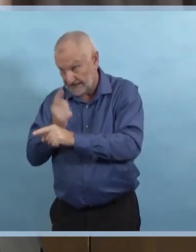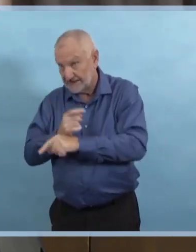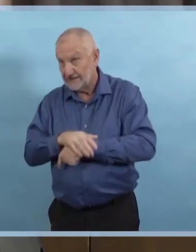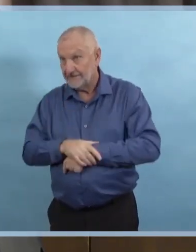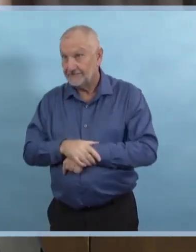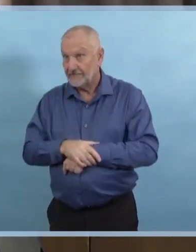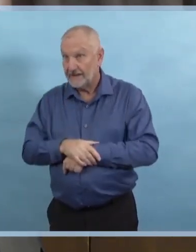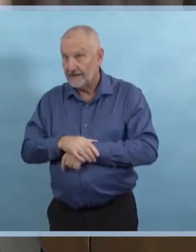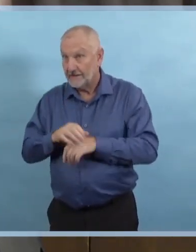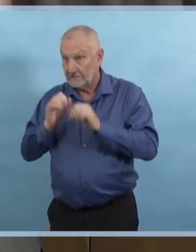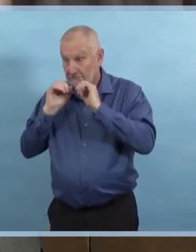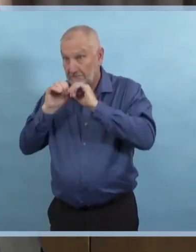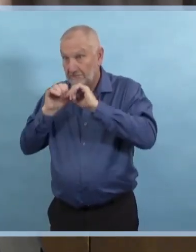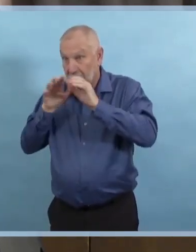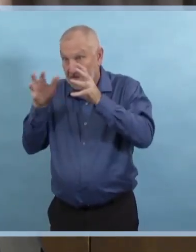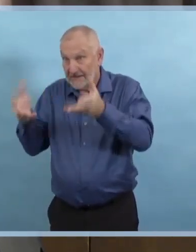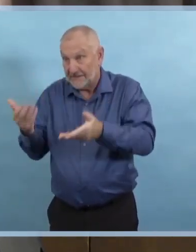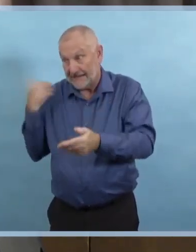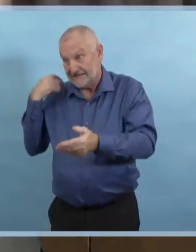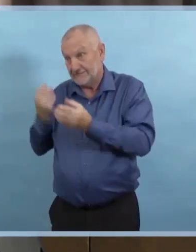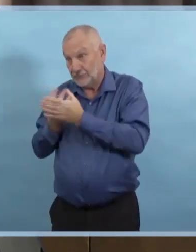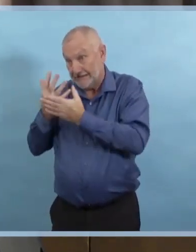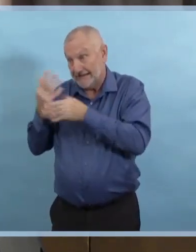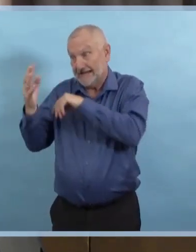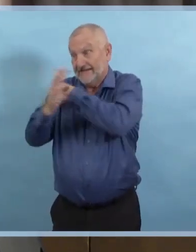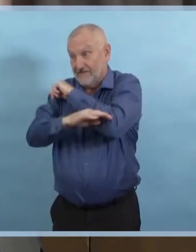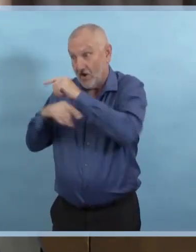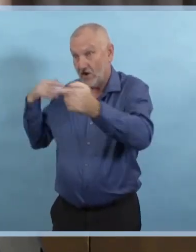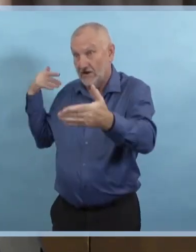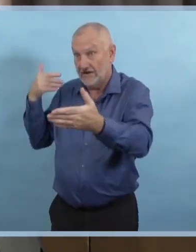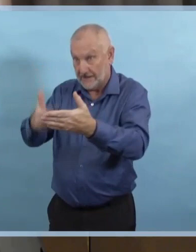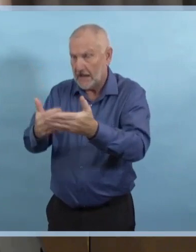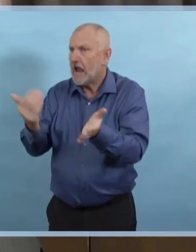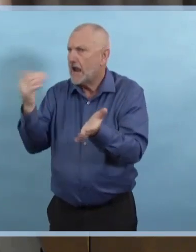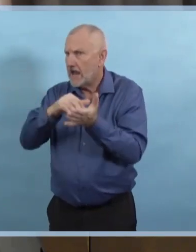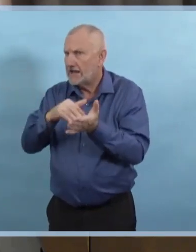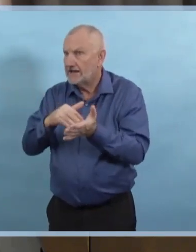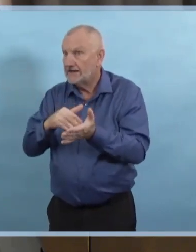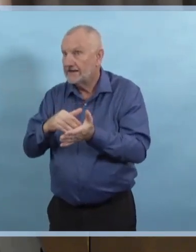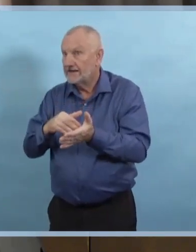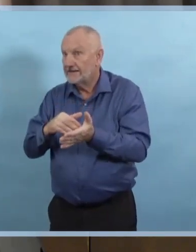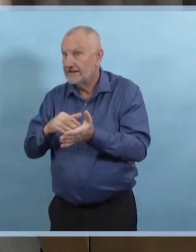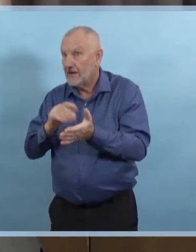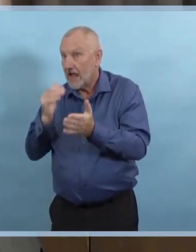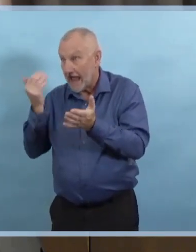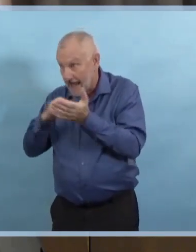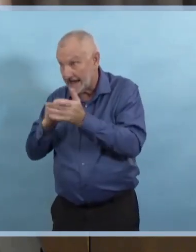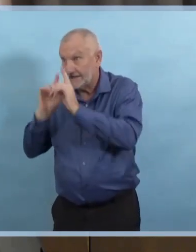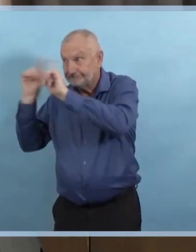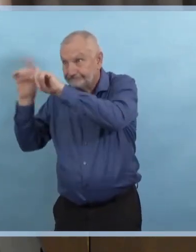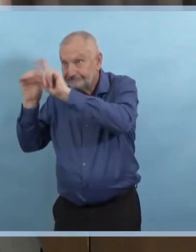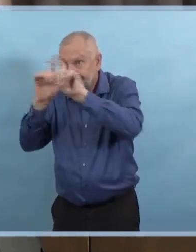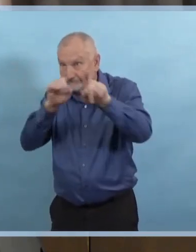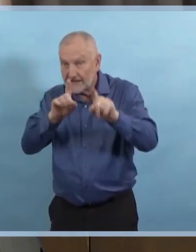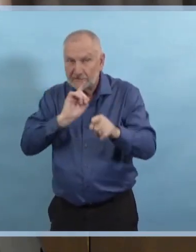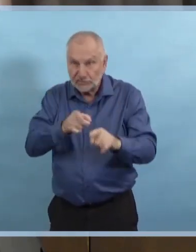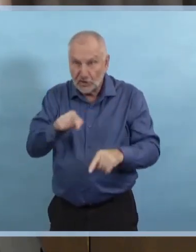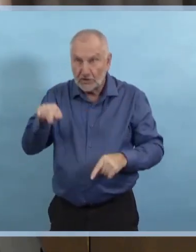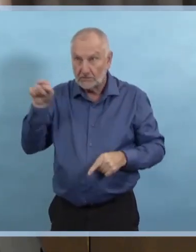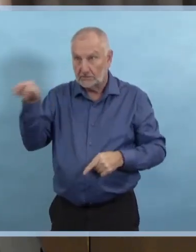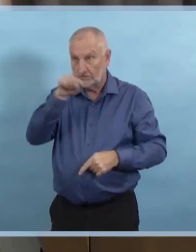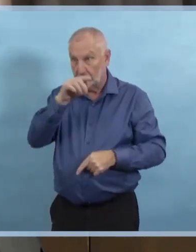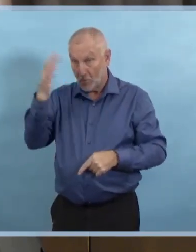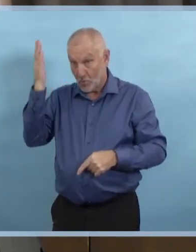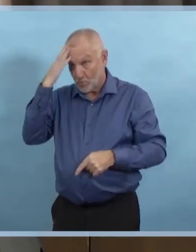message et faire en sorte que les gens aient l'éducation nécessaire pour bien utiliser les précautions.